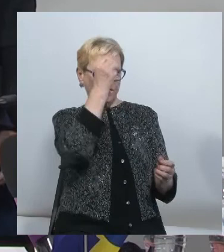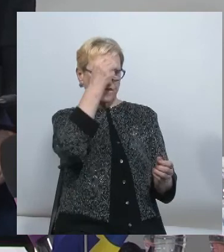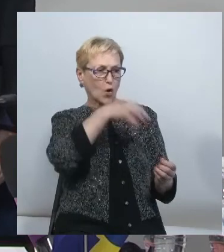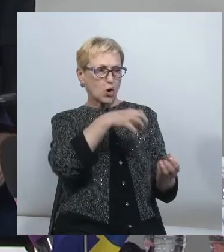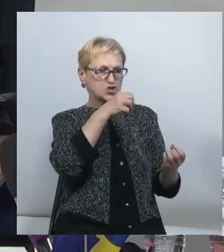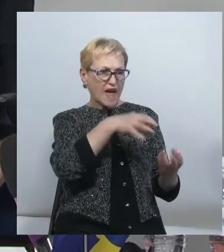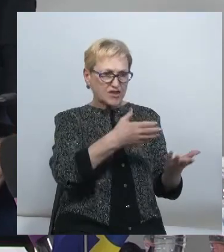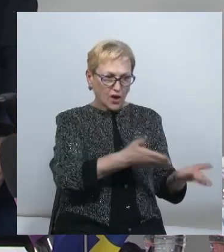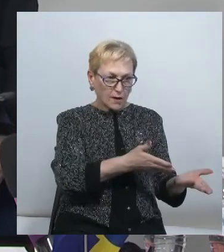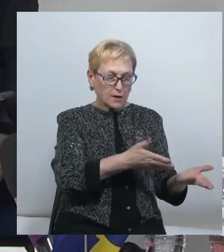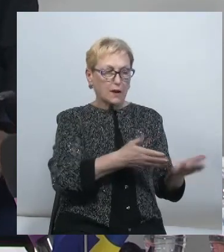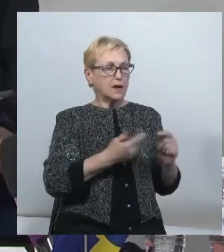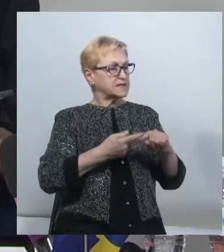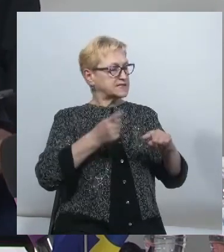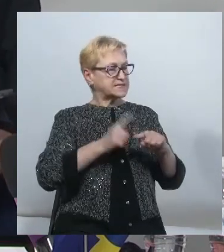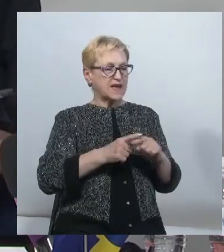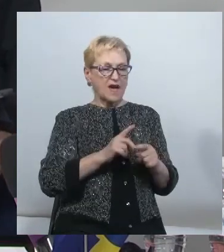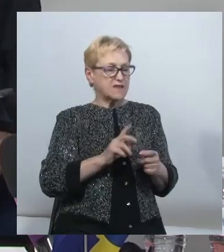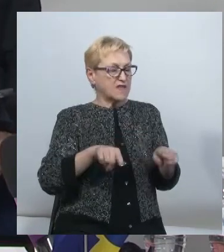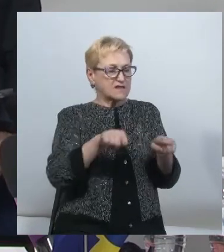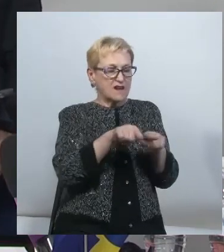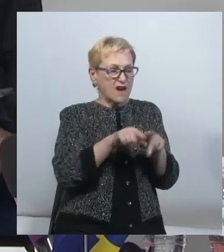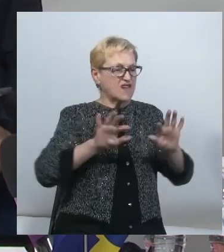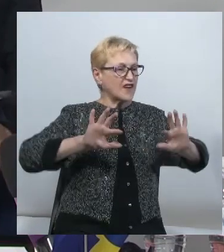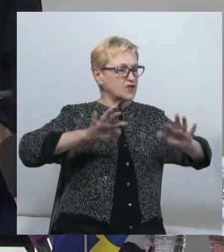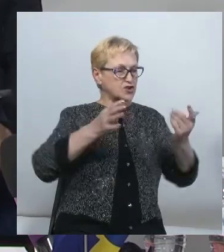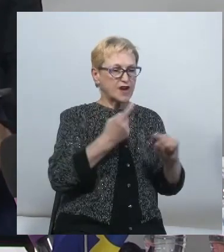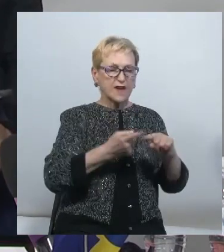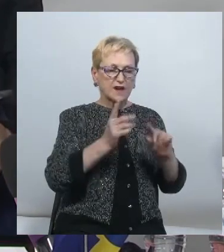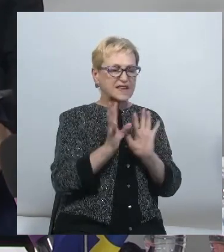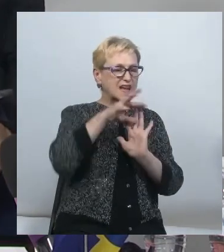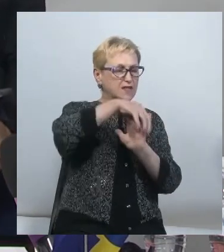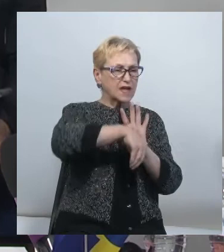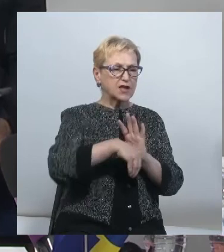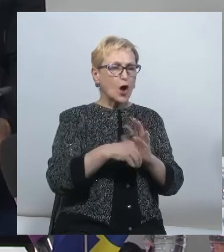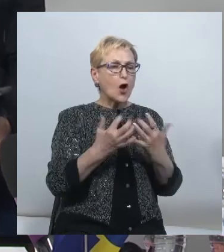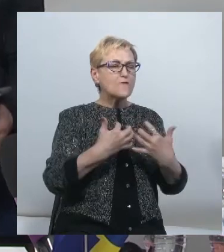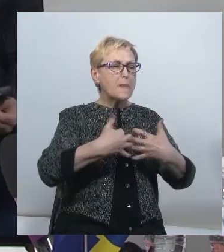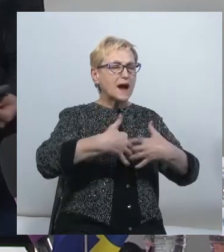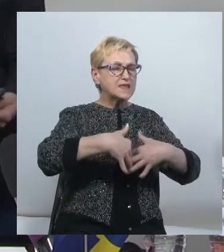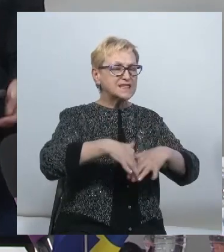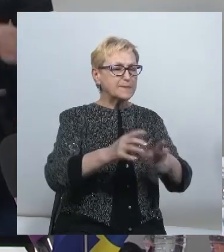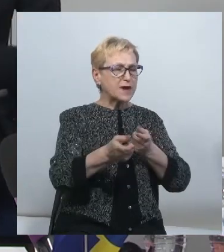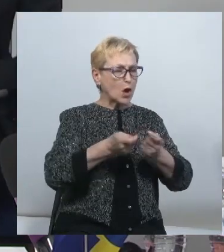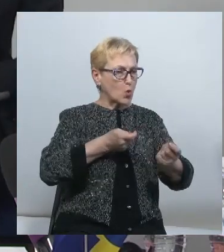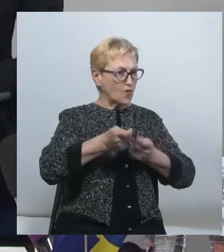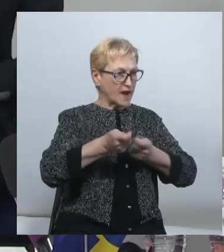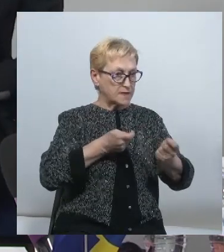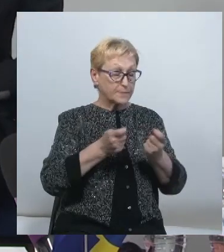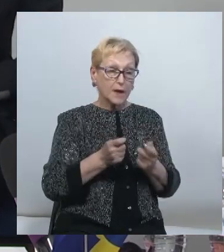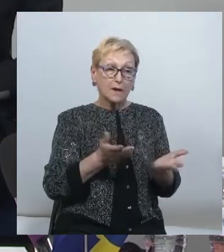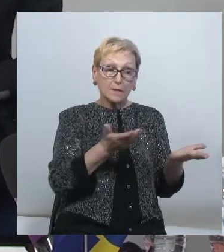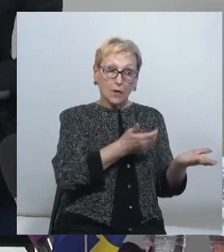явище, на яке закладено в законопроєкті певний механізм реагування. Але хотів би трішки закінчити на попереднє стосовно